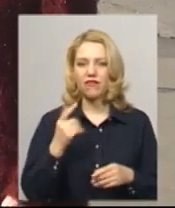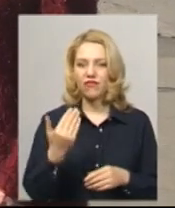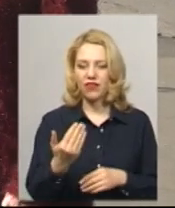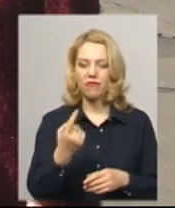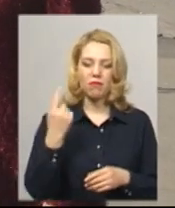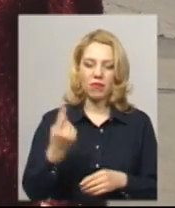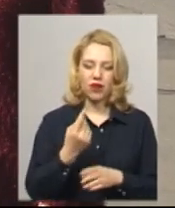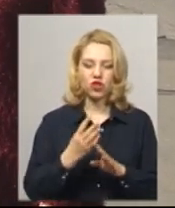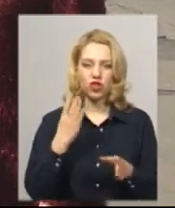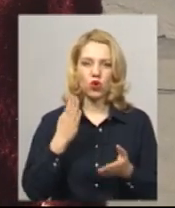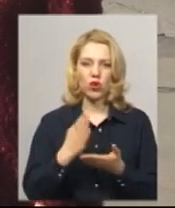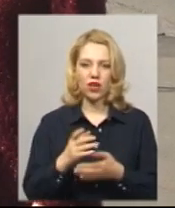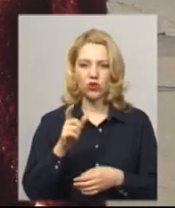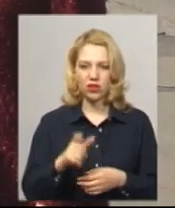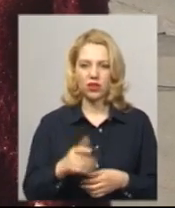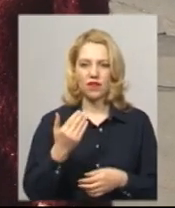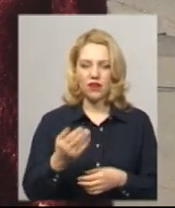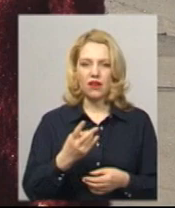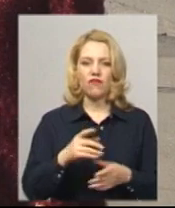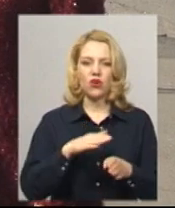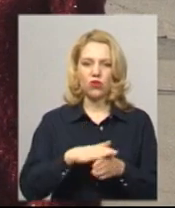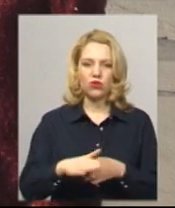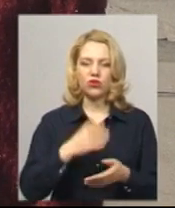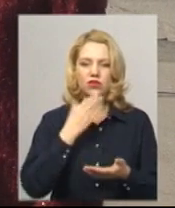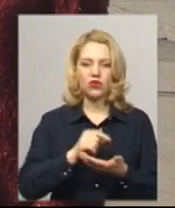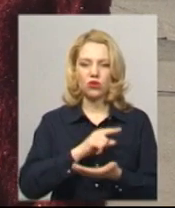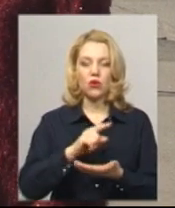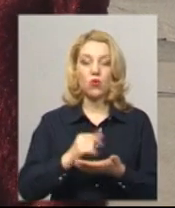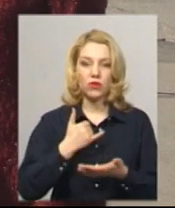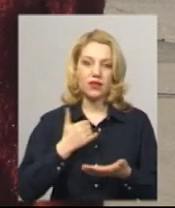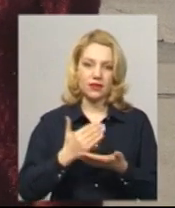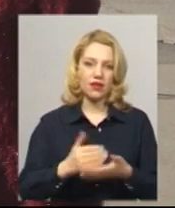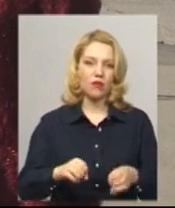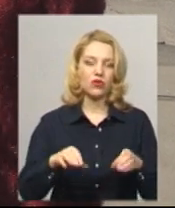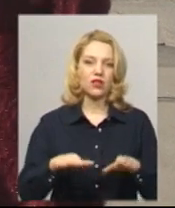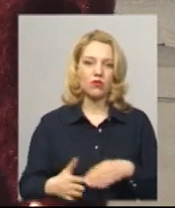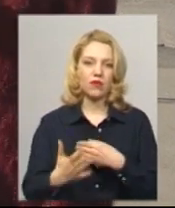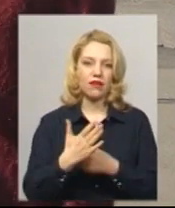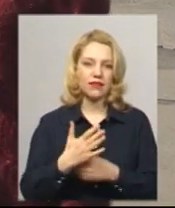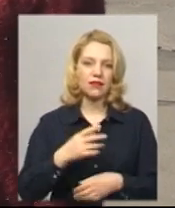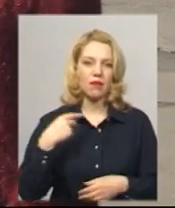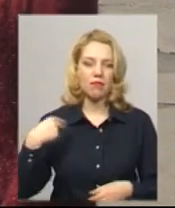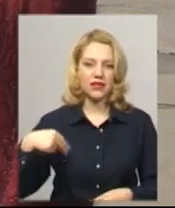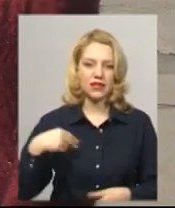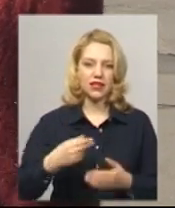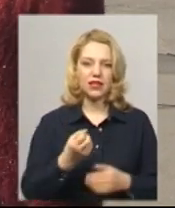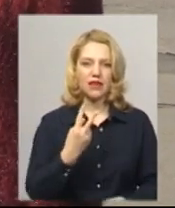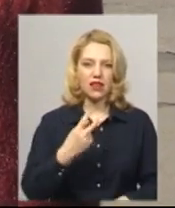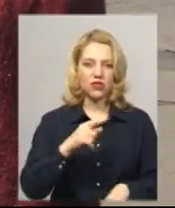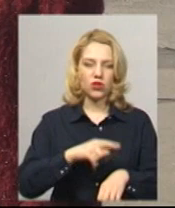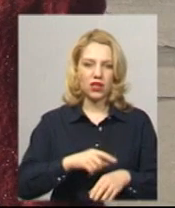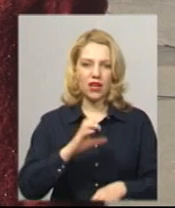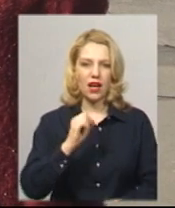Людина, яка виконує свої обов в нас є постанова. Постанова в нас є. Приказ президента. З 12 годин